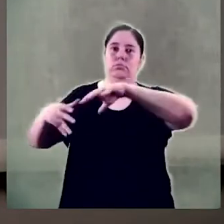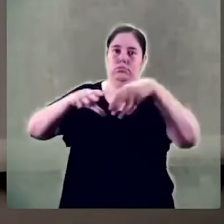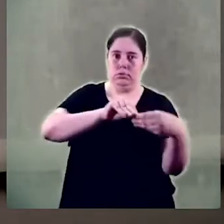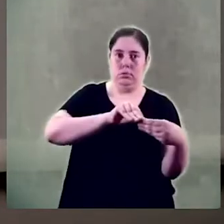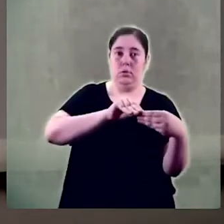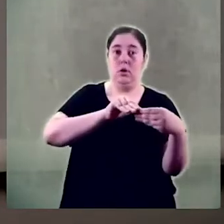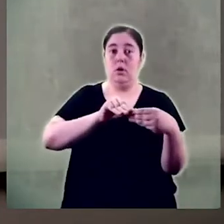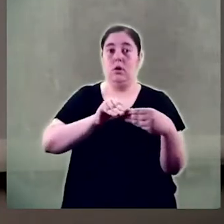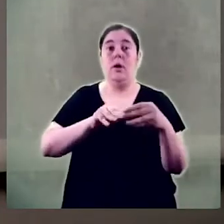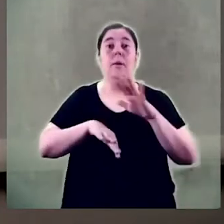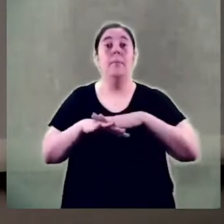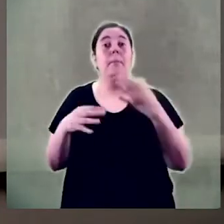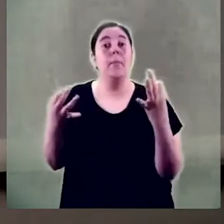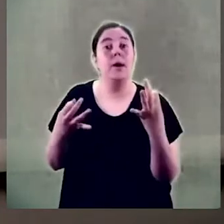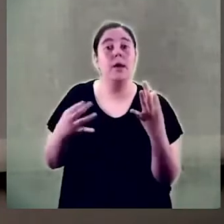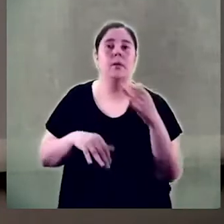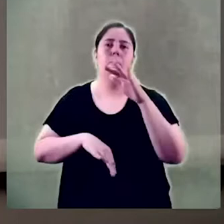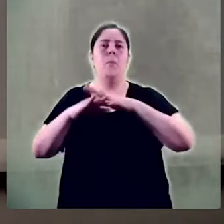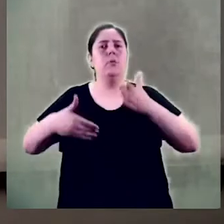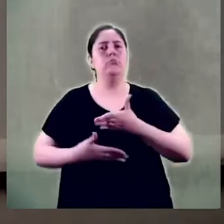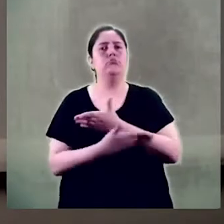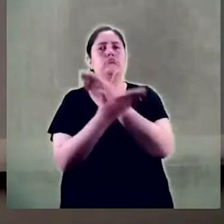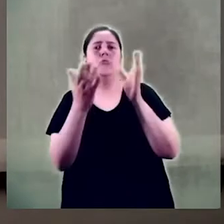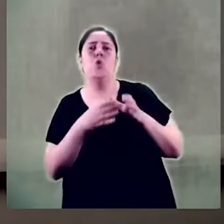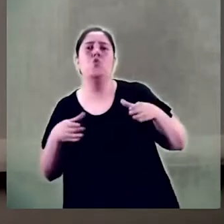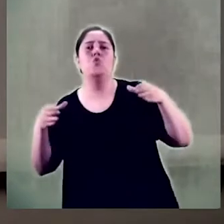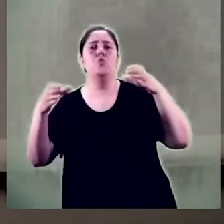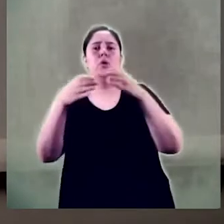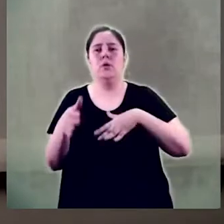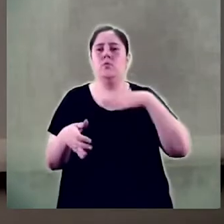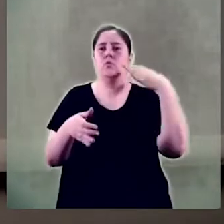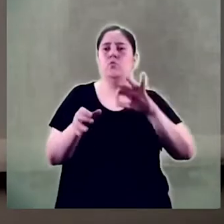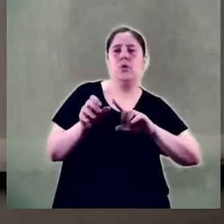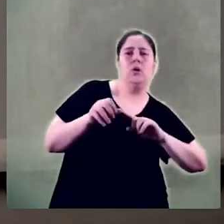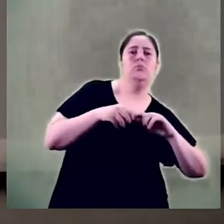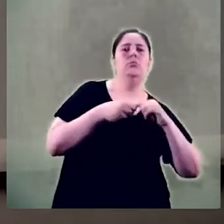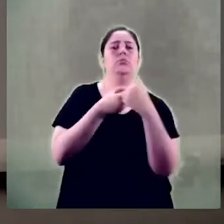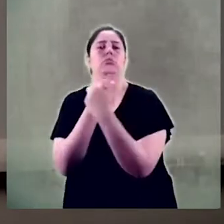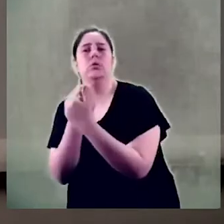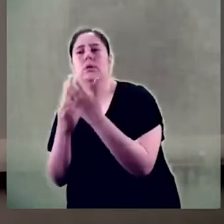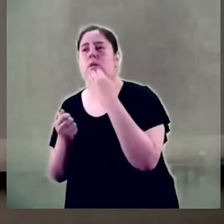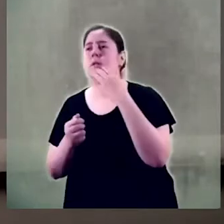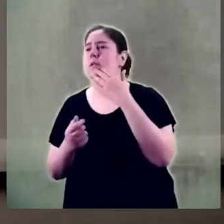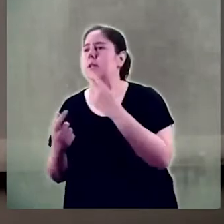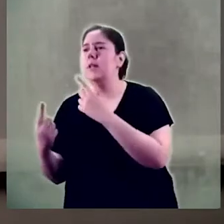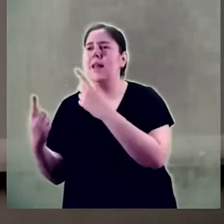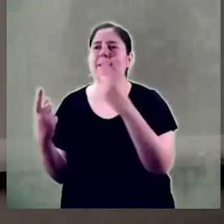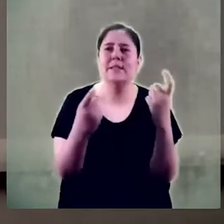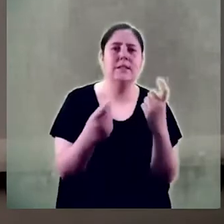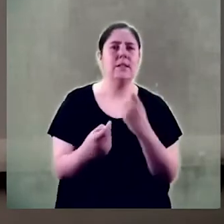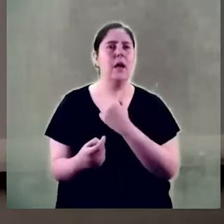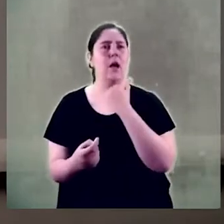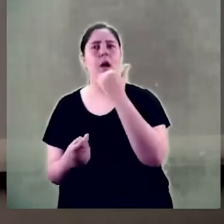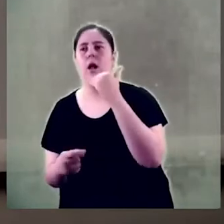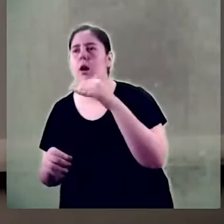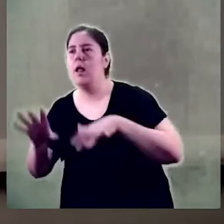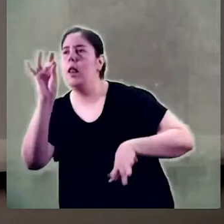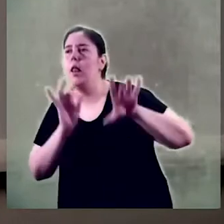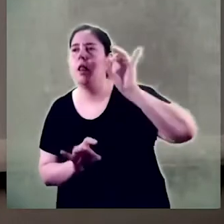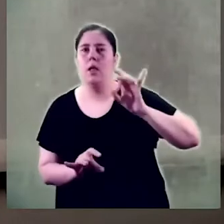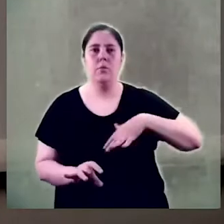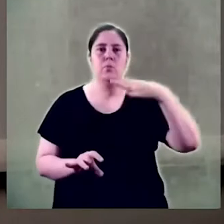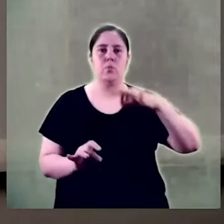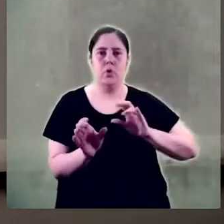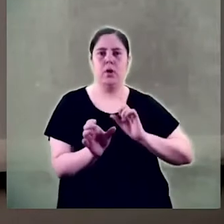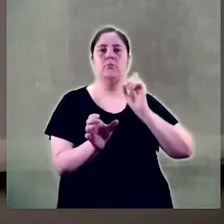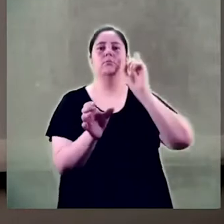a fi i a efecte que tota la comunitat pugui participar en la identificació de les necessitats i es pugui sentir